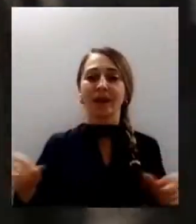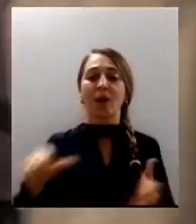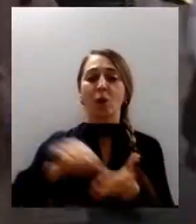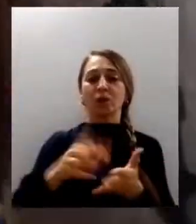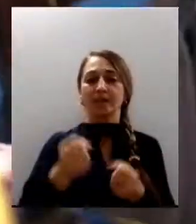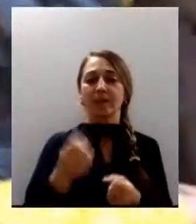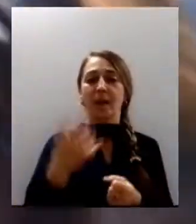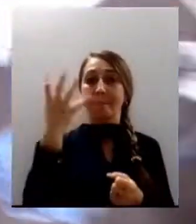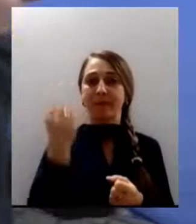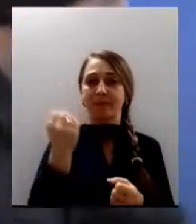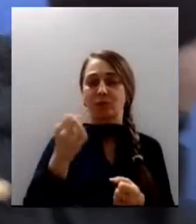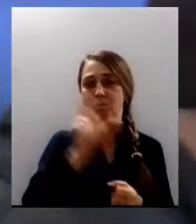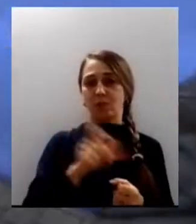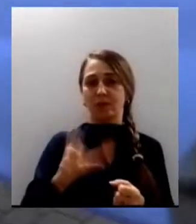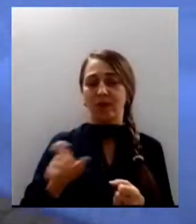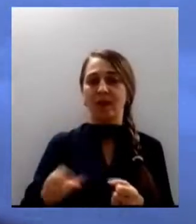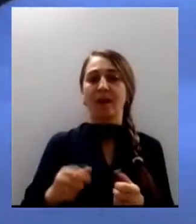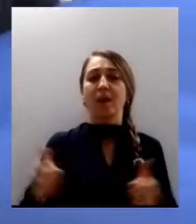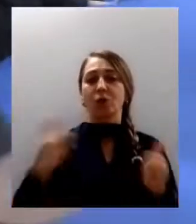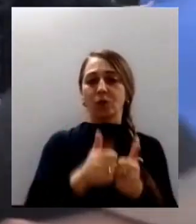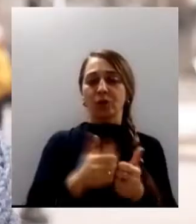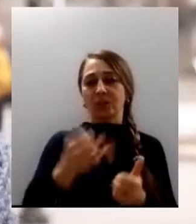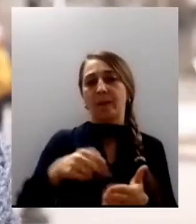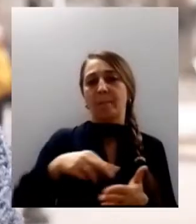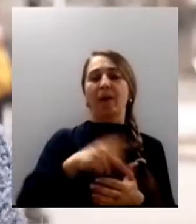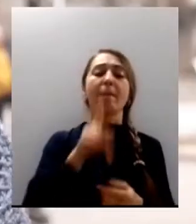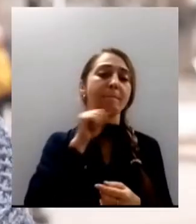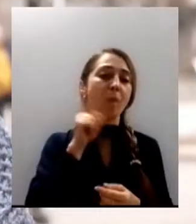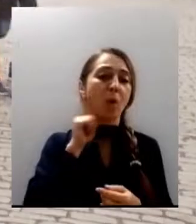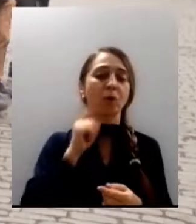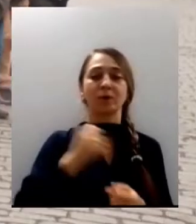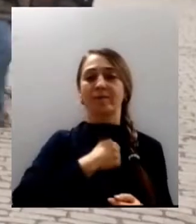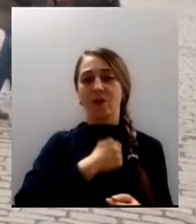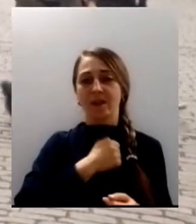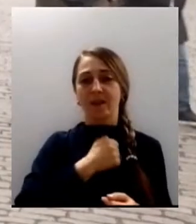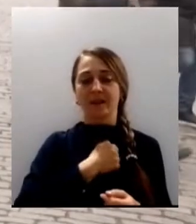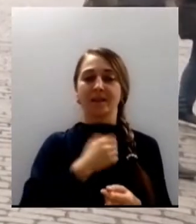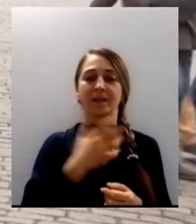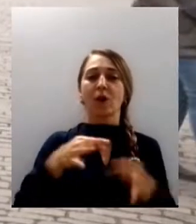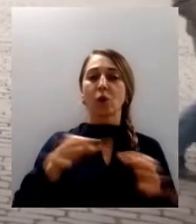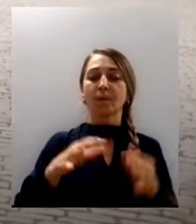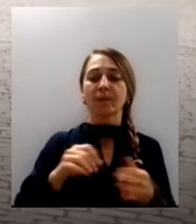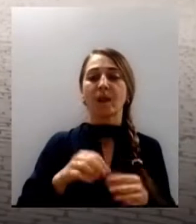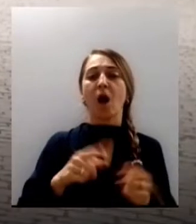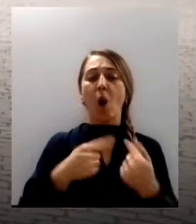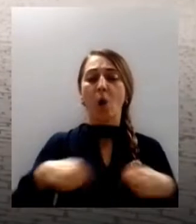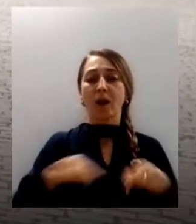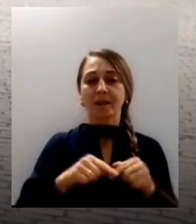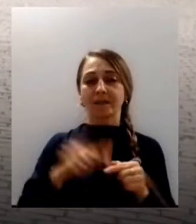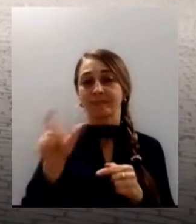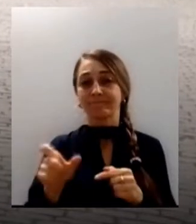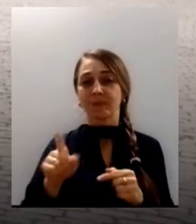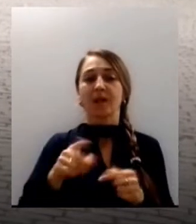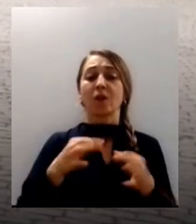Переважно до ходи долучилися молодь, курсанти, студенти, військові, розповіла організаторка Наталія Михайленко. Це спонтанний